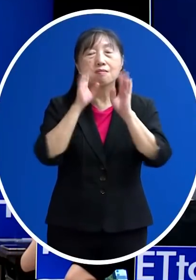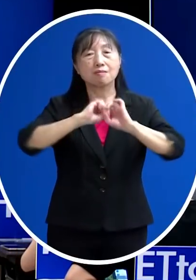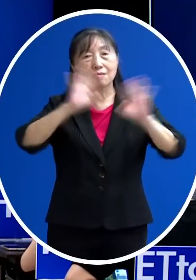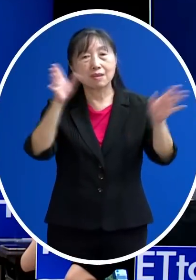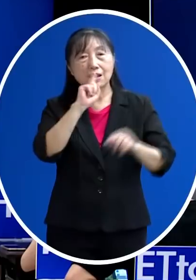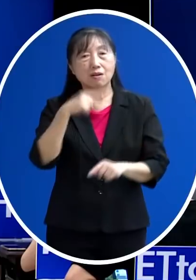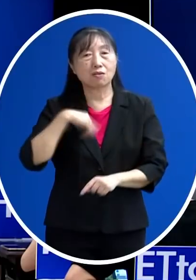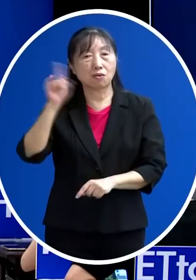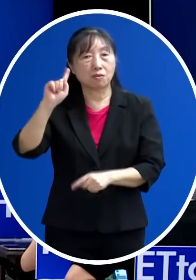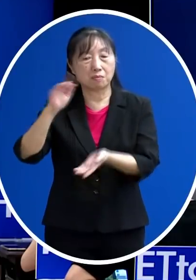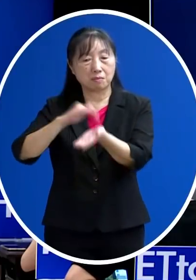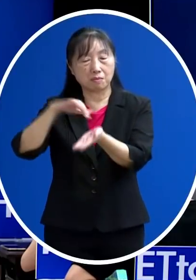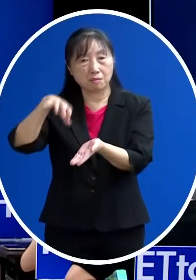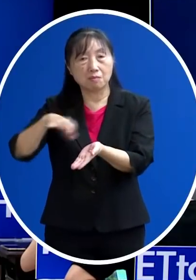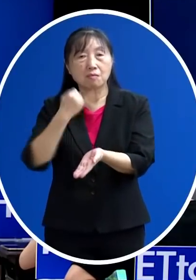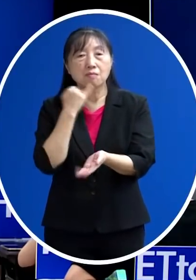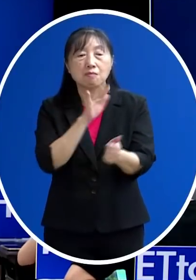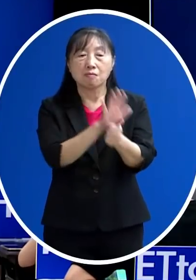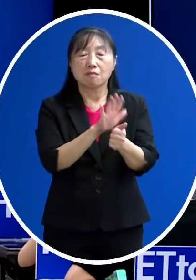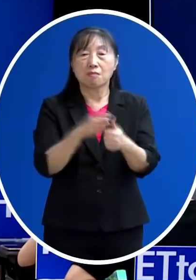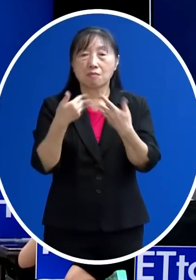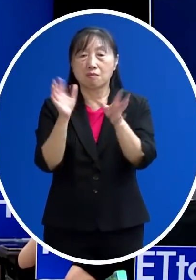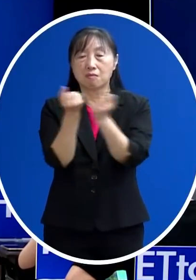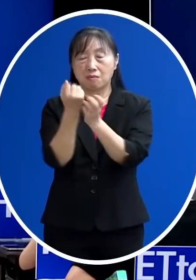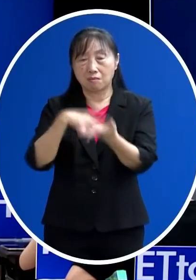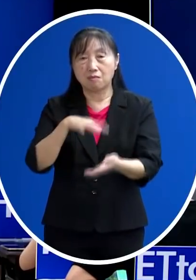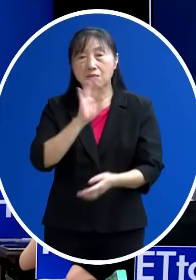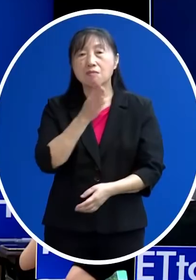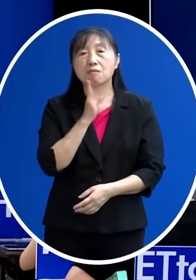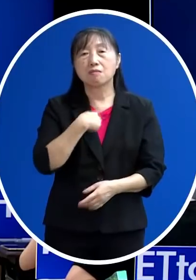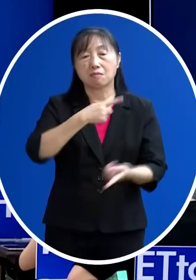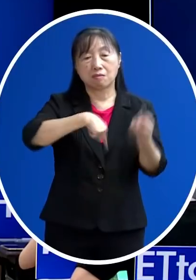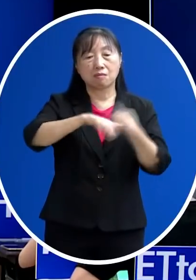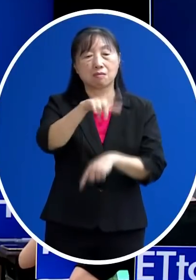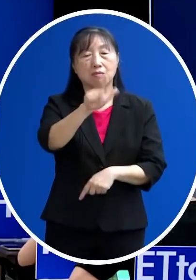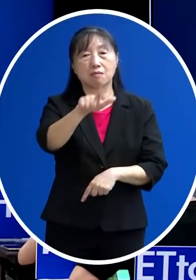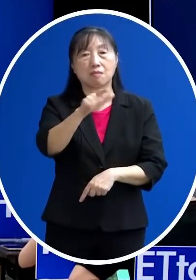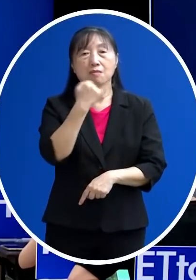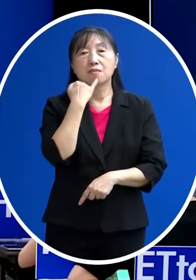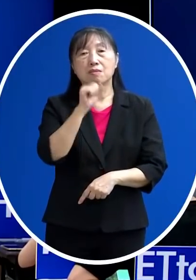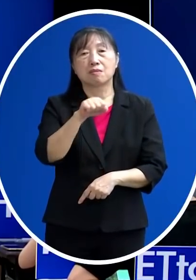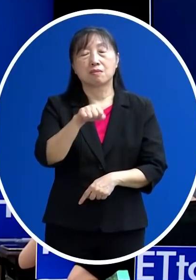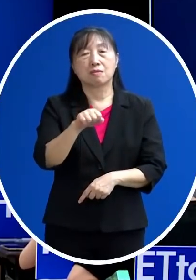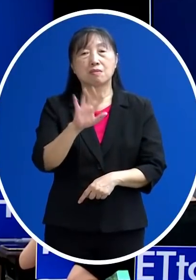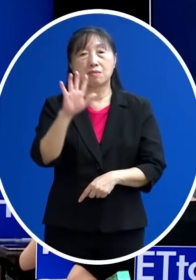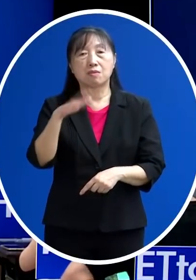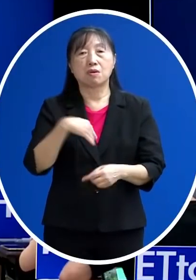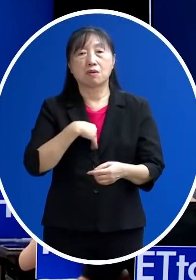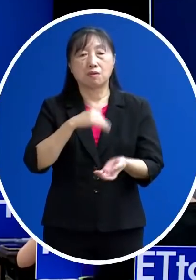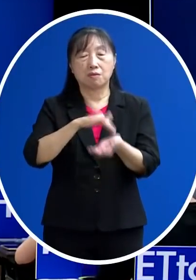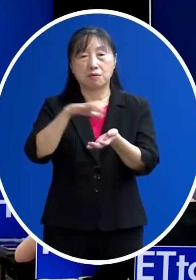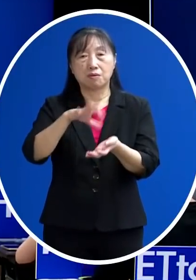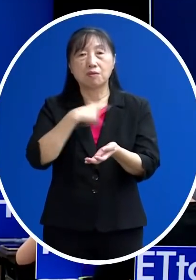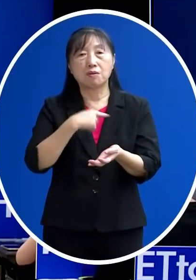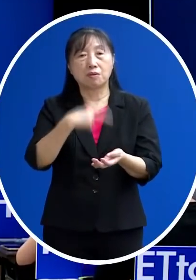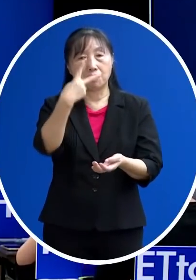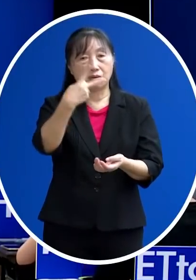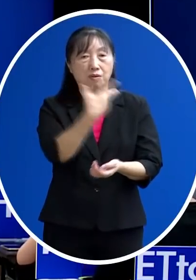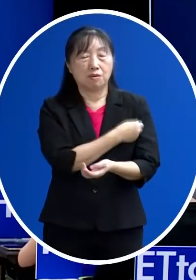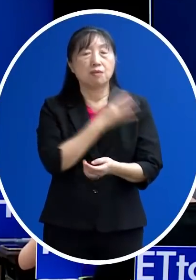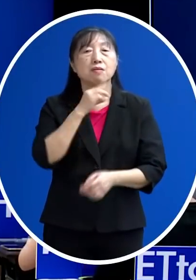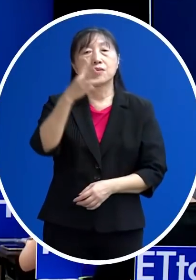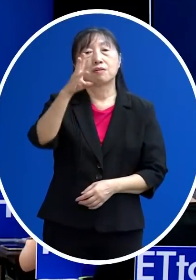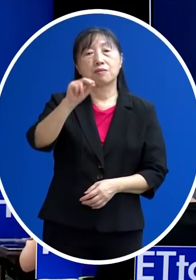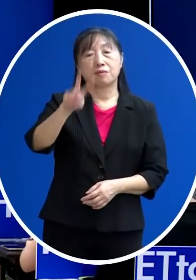號 然後可以幫網友打到莫德納但一劑要6000元 還有人爆料有的診所開架兩劑莫德納殘劑要3萬2